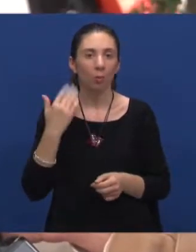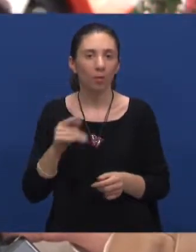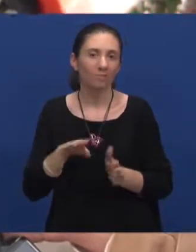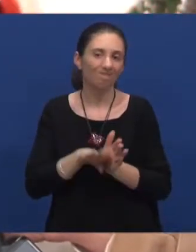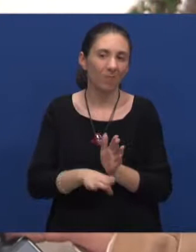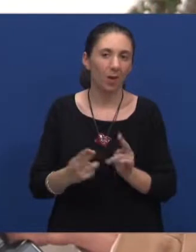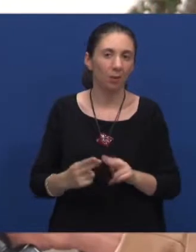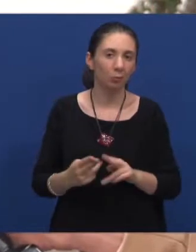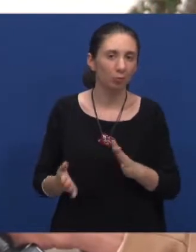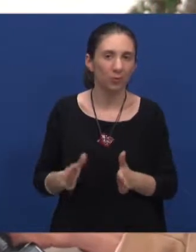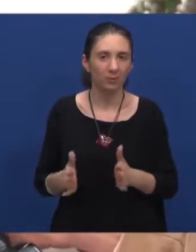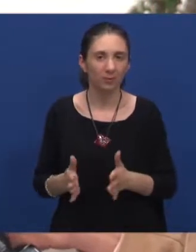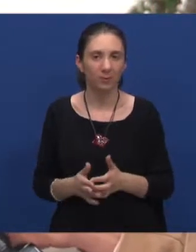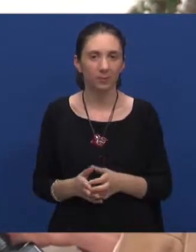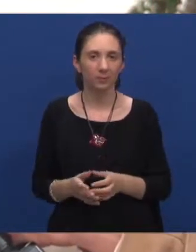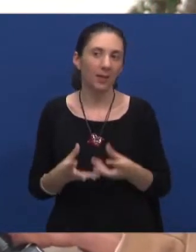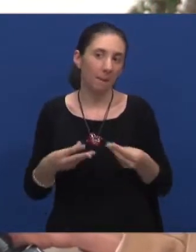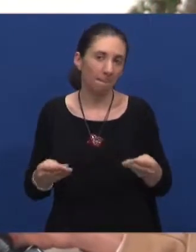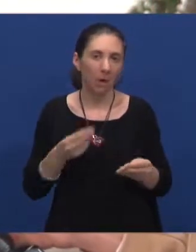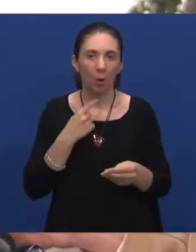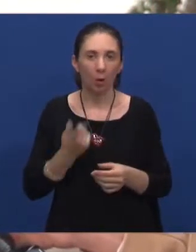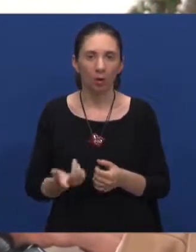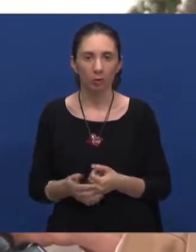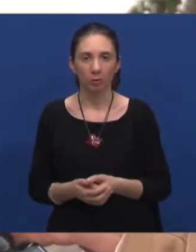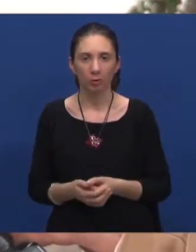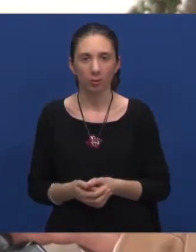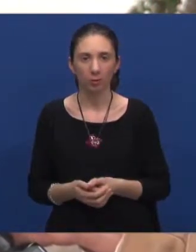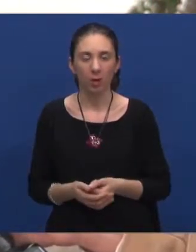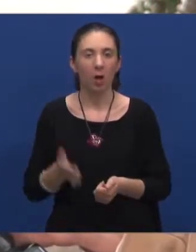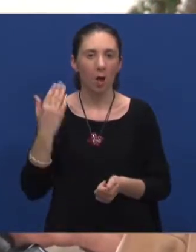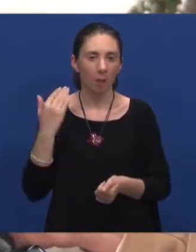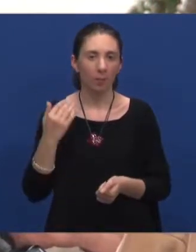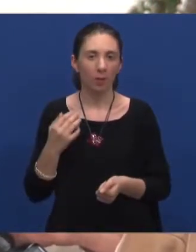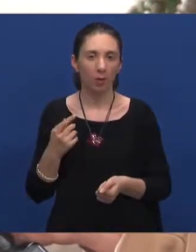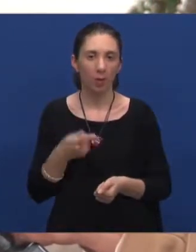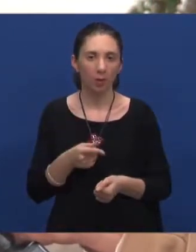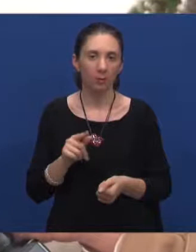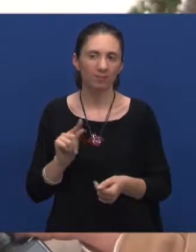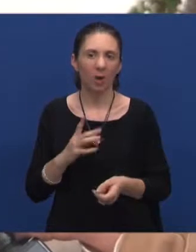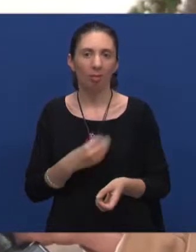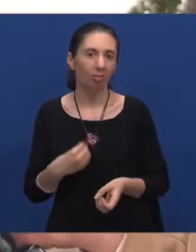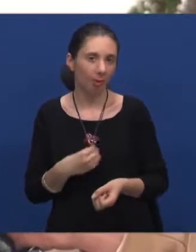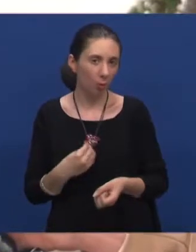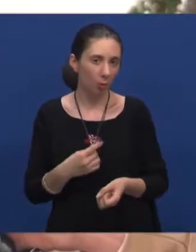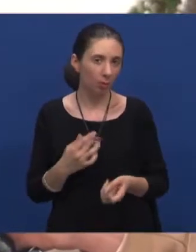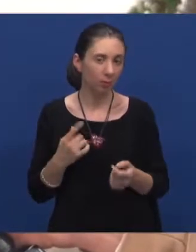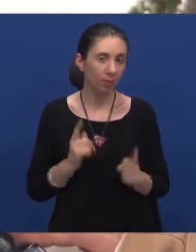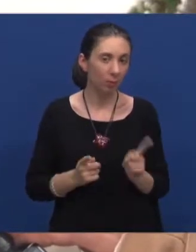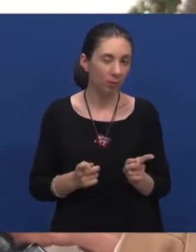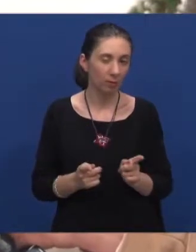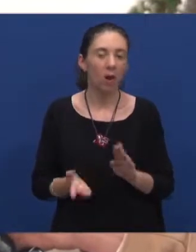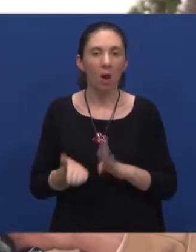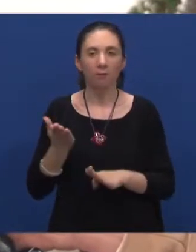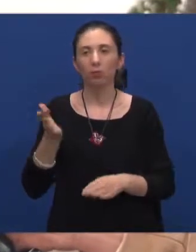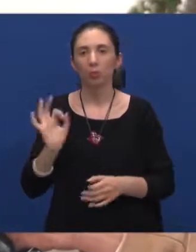bili manje susretljivi, možda blago rečeno, ali da, nakle bilo je i onih malo neugodnih, ali